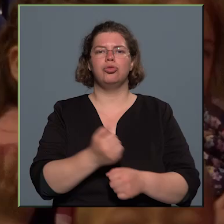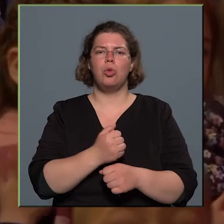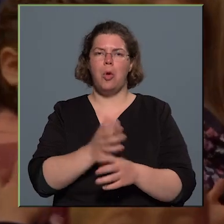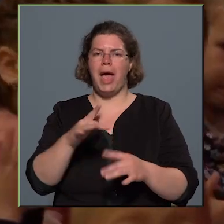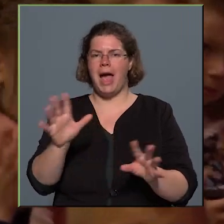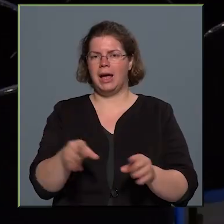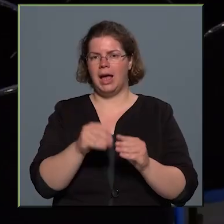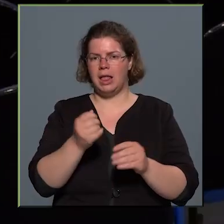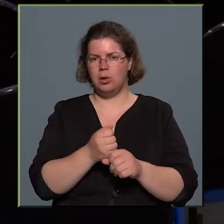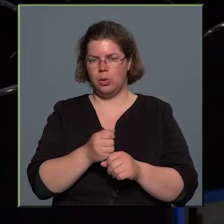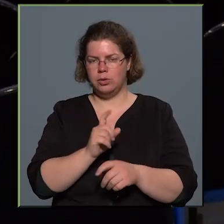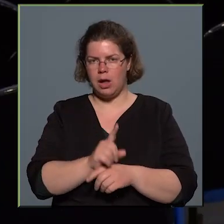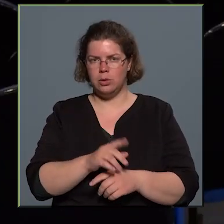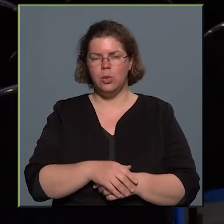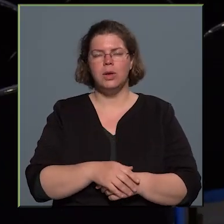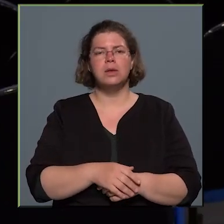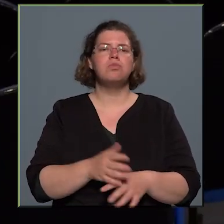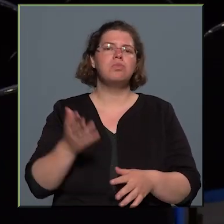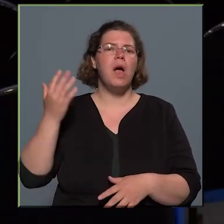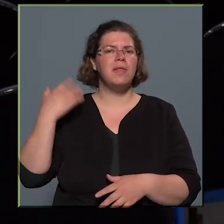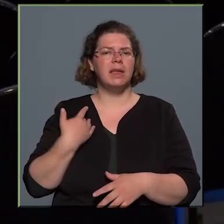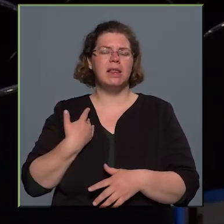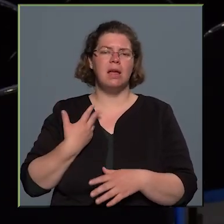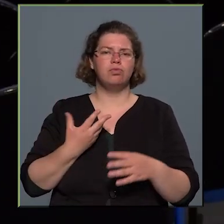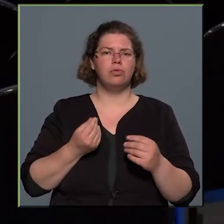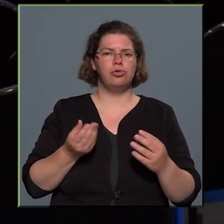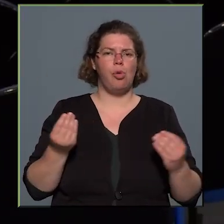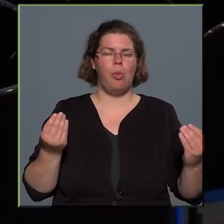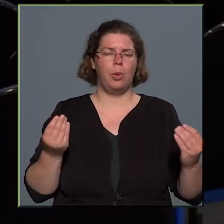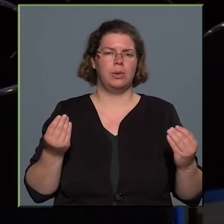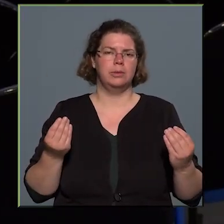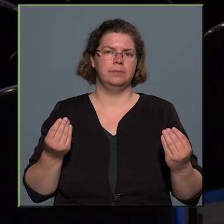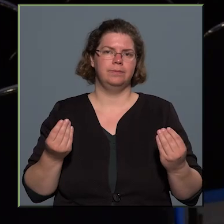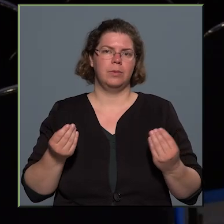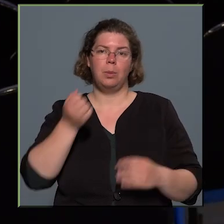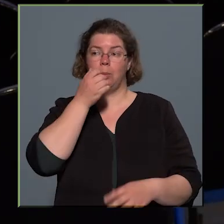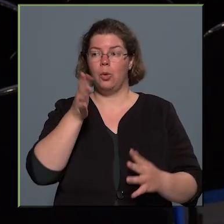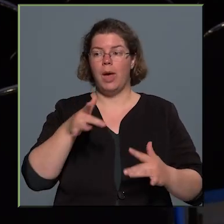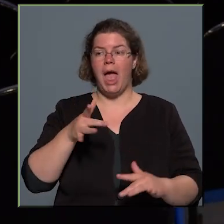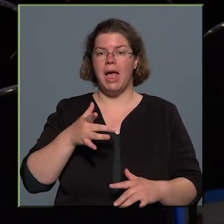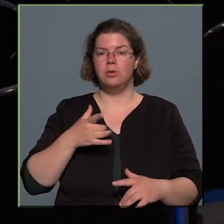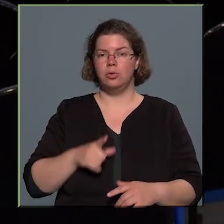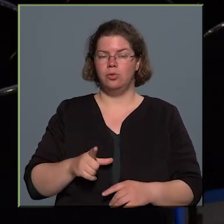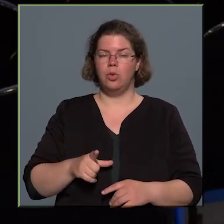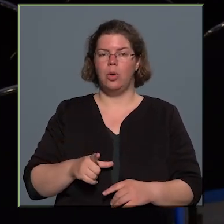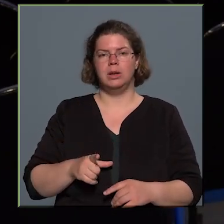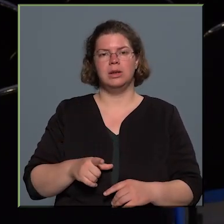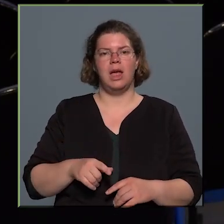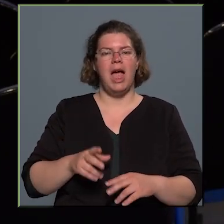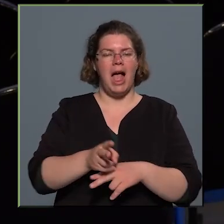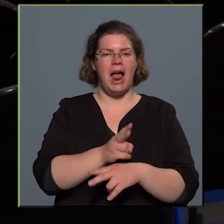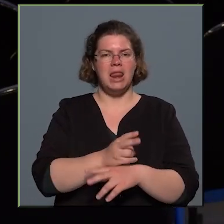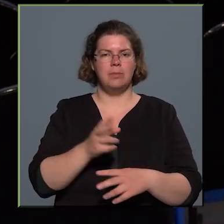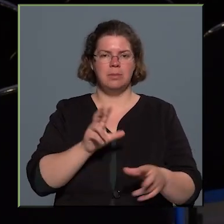annak idején, hát nagyon sok-sok műhelyünk volt. A állami